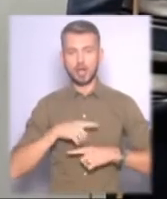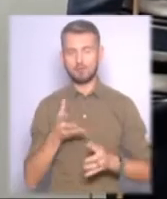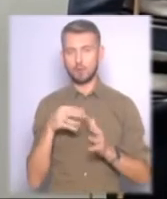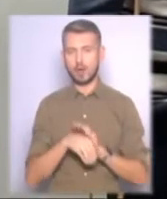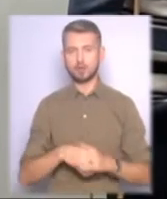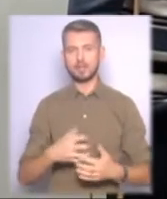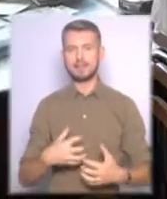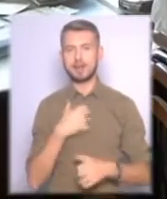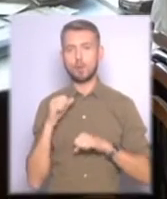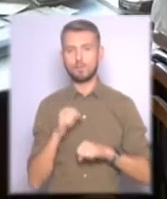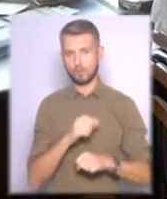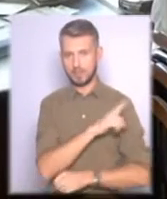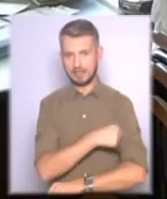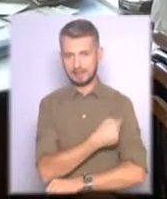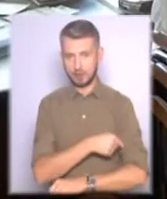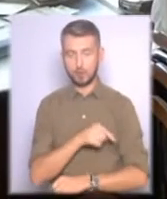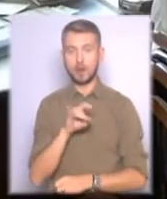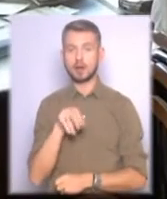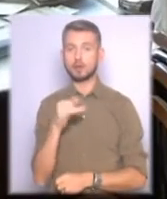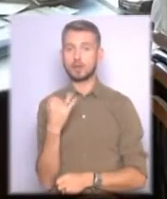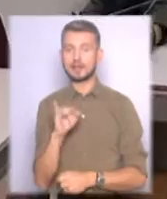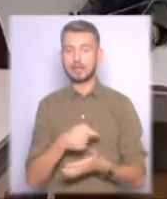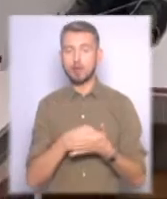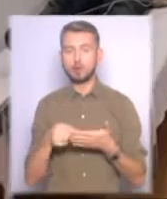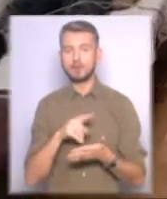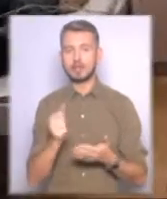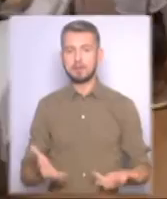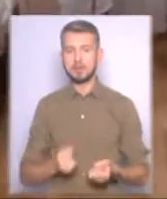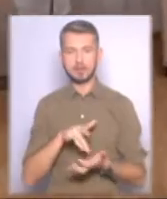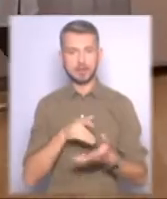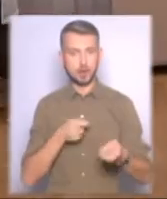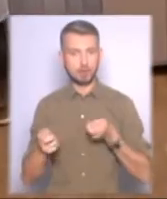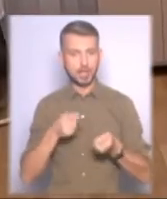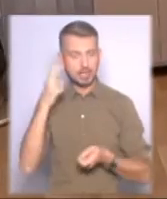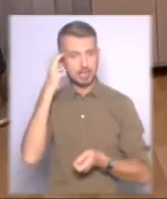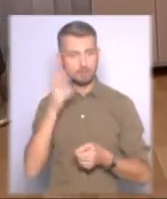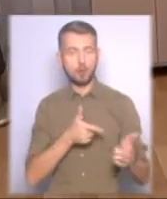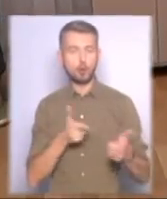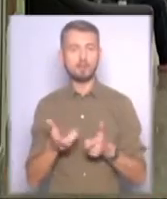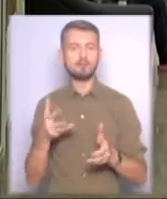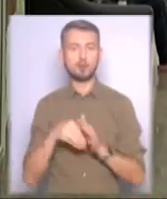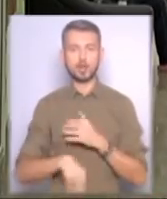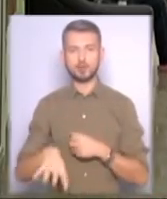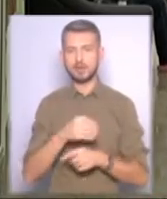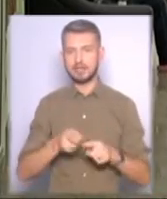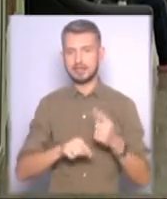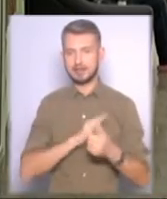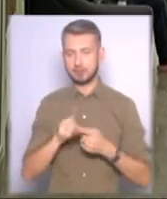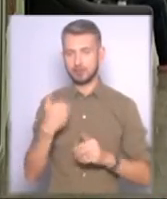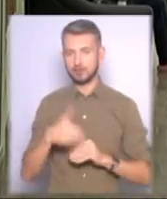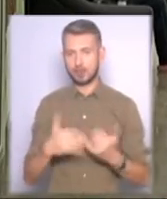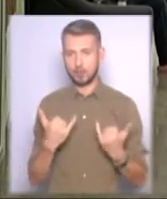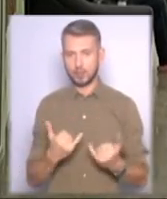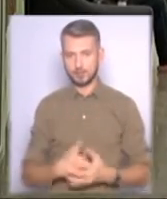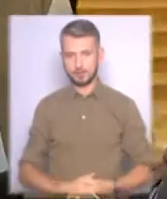страхову медицину. Михайло Радуцький наголосив, за підтримки центральної влади столиця готова впроваджувати всі ці зміни вже сьогодні.